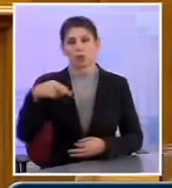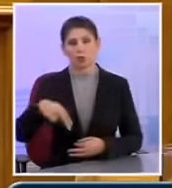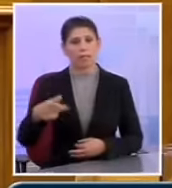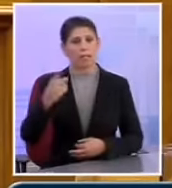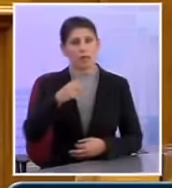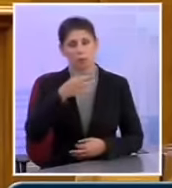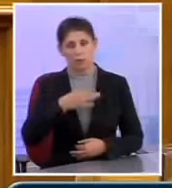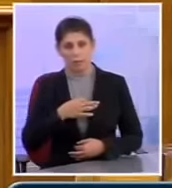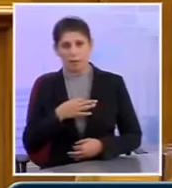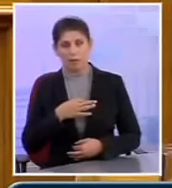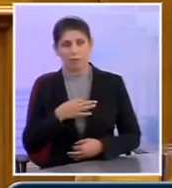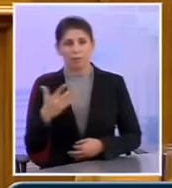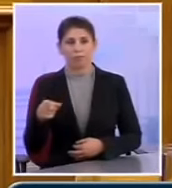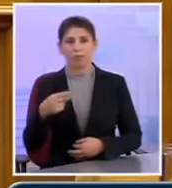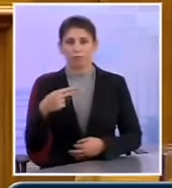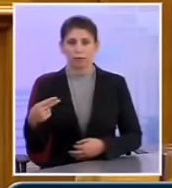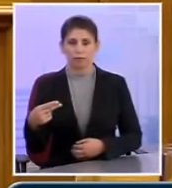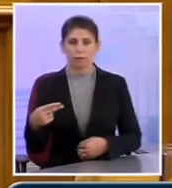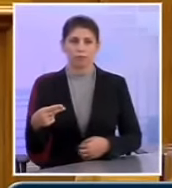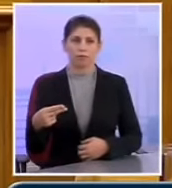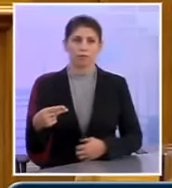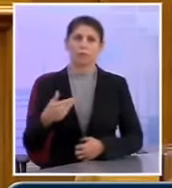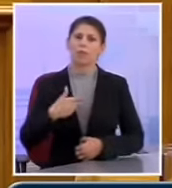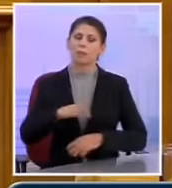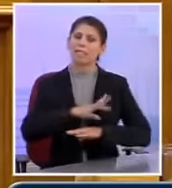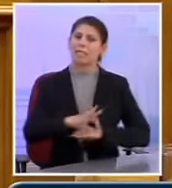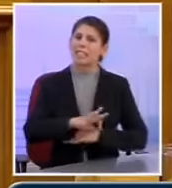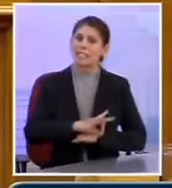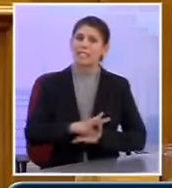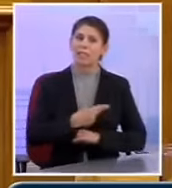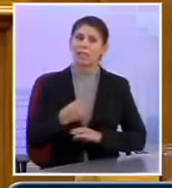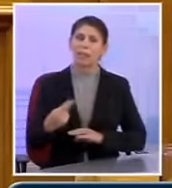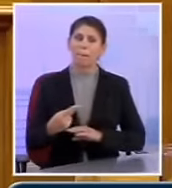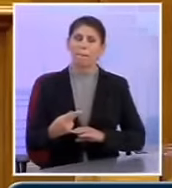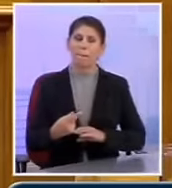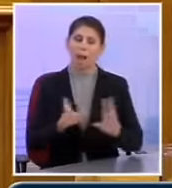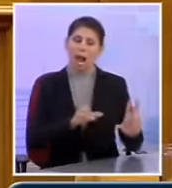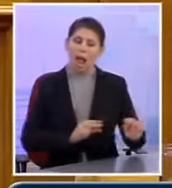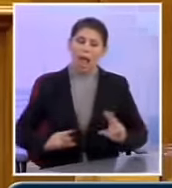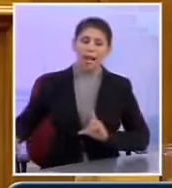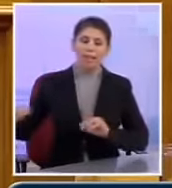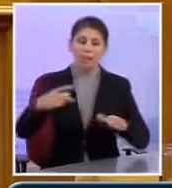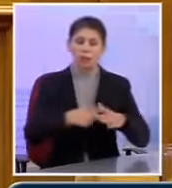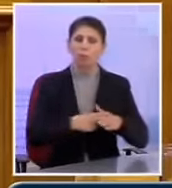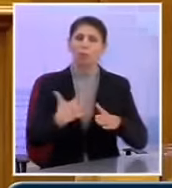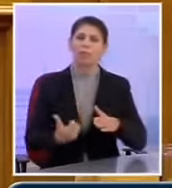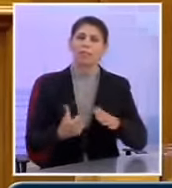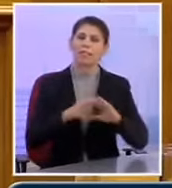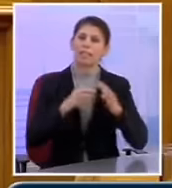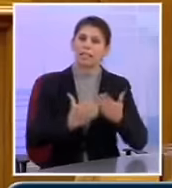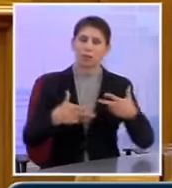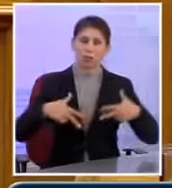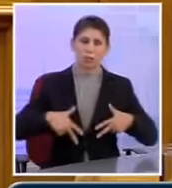άλλους που είπαν το θέμα. Η δική μας στρατηγική για το ενιαίο ταμείο που θα ήταν όλοι οι φορείς της γενικότερης